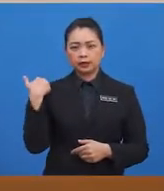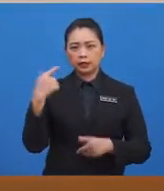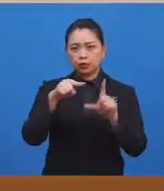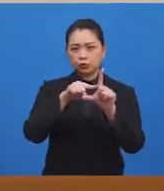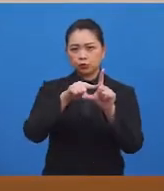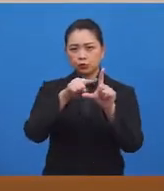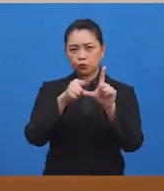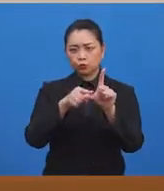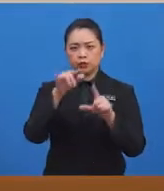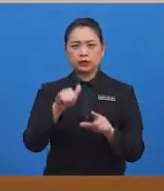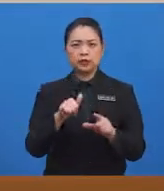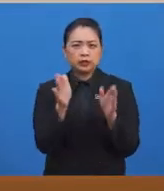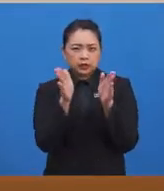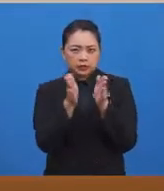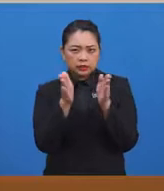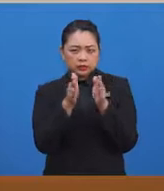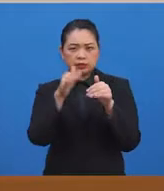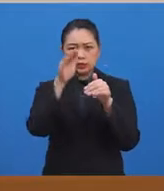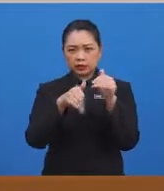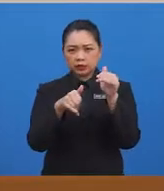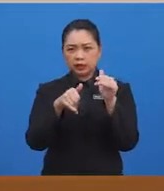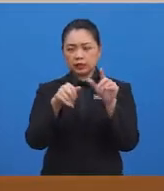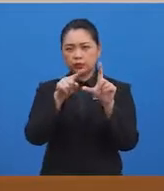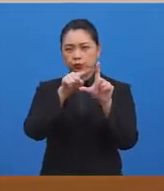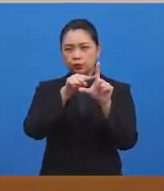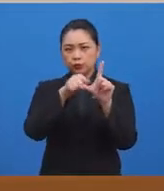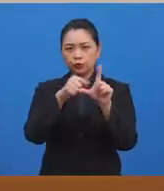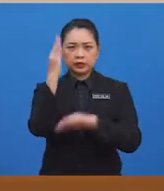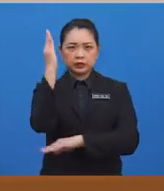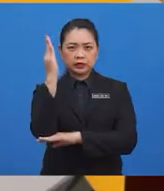yang lebih kecil dari sudut tegak tersebut.